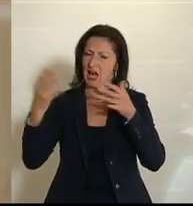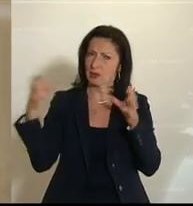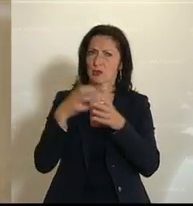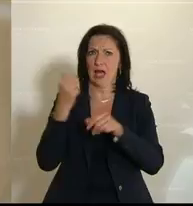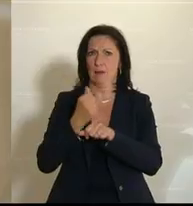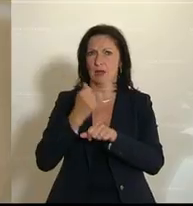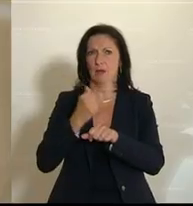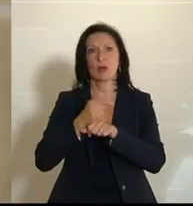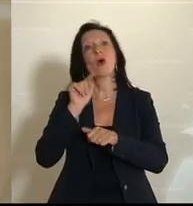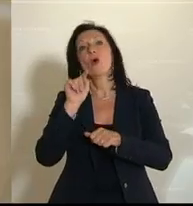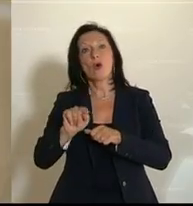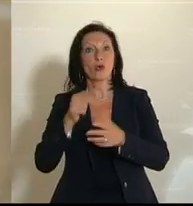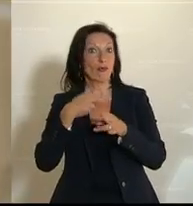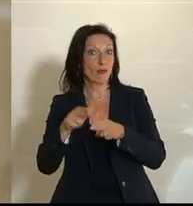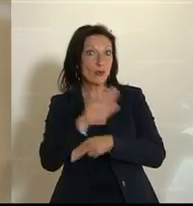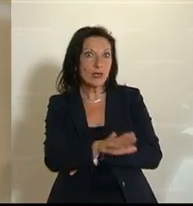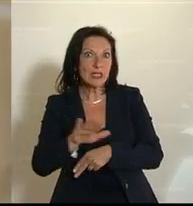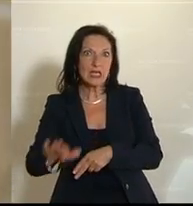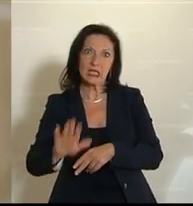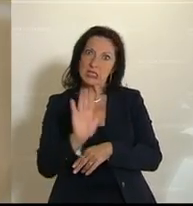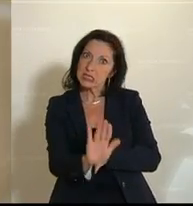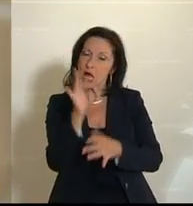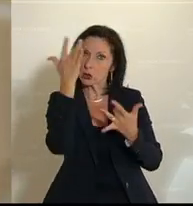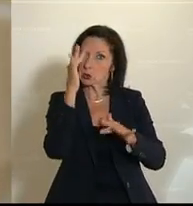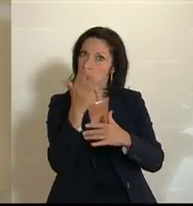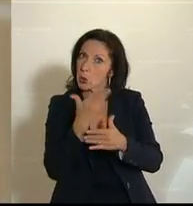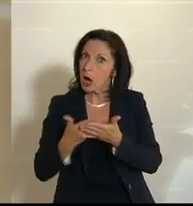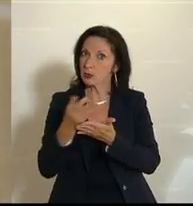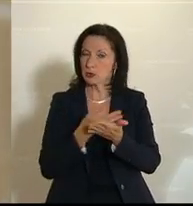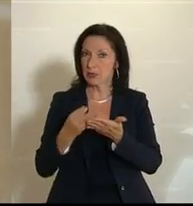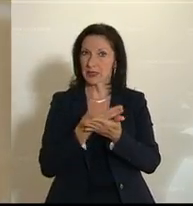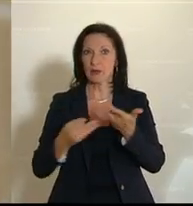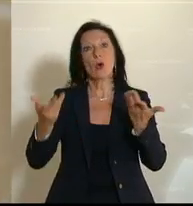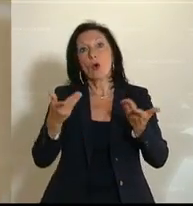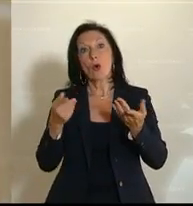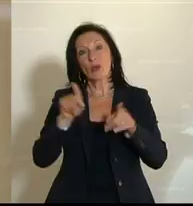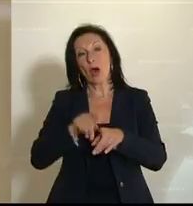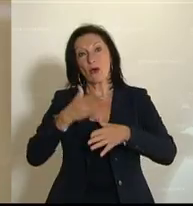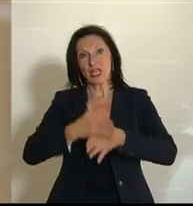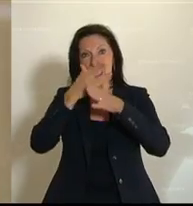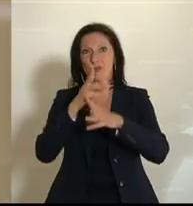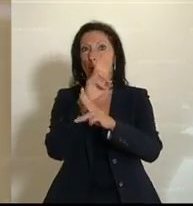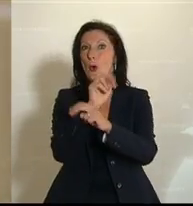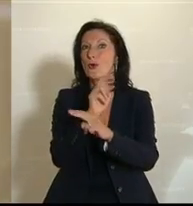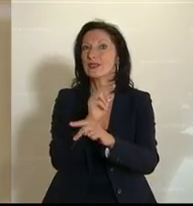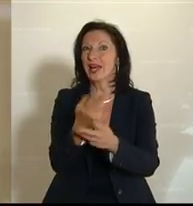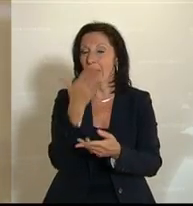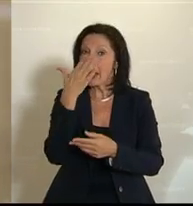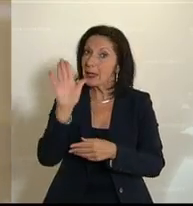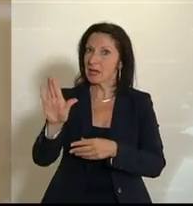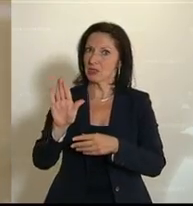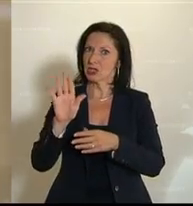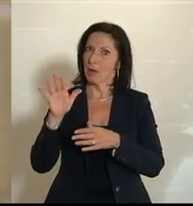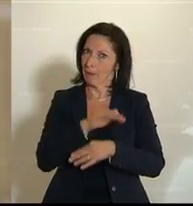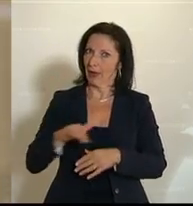ganz wichtiges Leisten in der kulturellen Bildung und auch zum Ruf des Musiklandes Österreich beitragen. All diese Kulturvereine